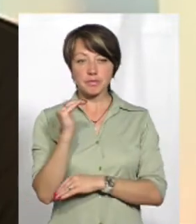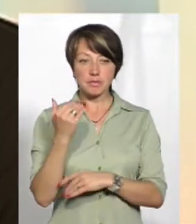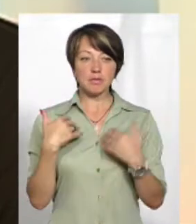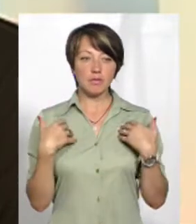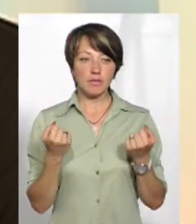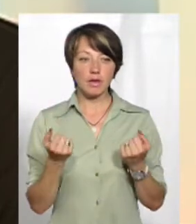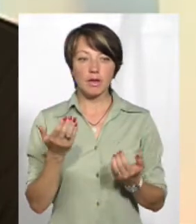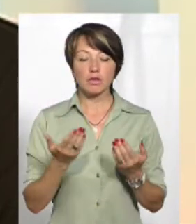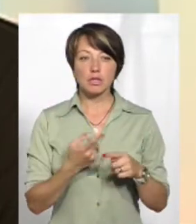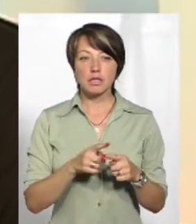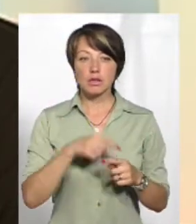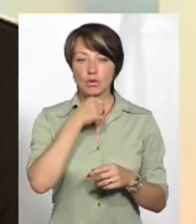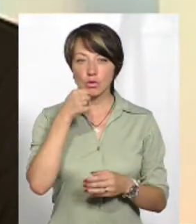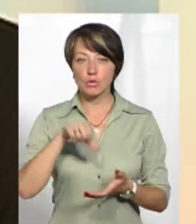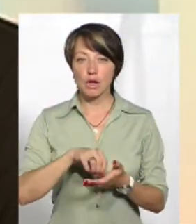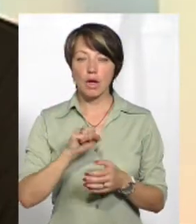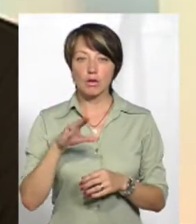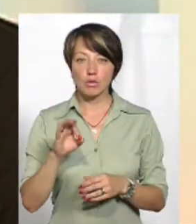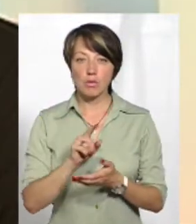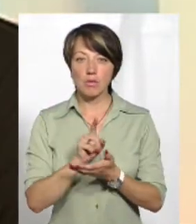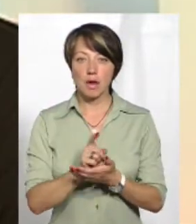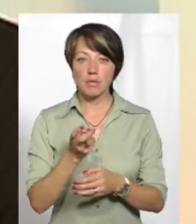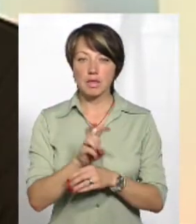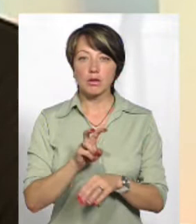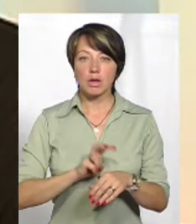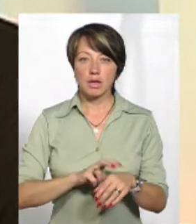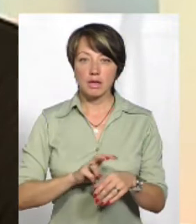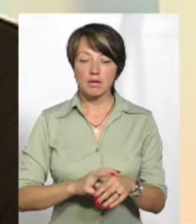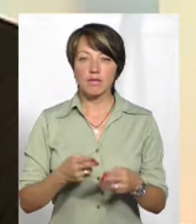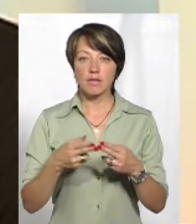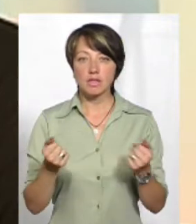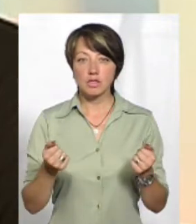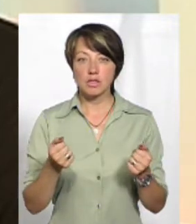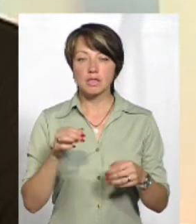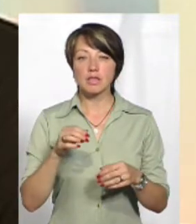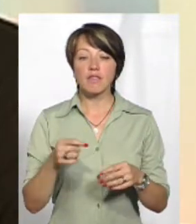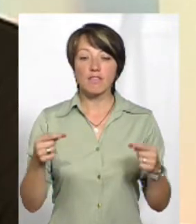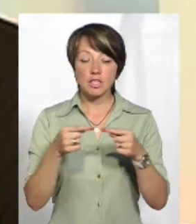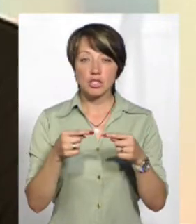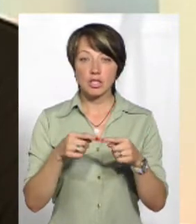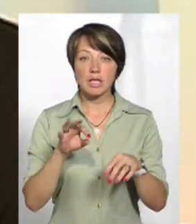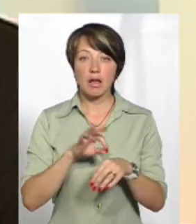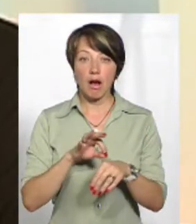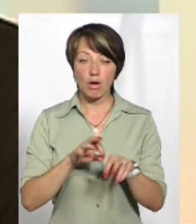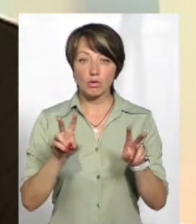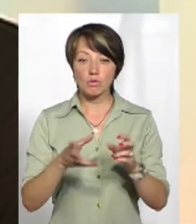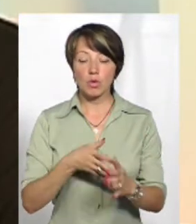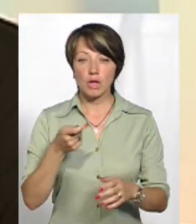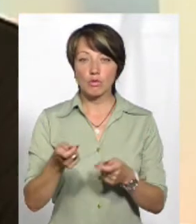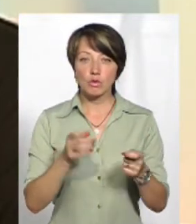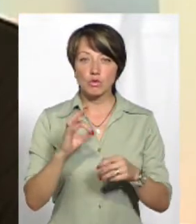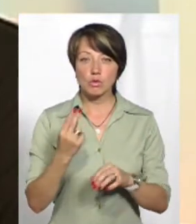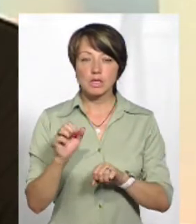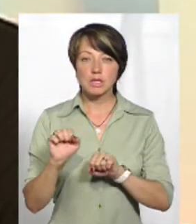оздоровити. Якщо це дорослий учасник, то він має піти до лікаря і лікар має визначити діагноз і подати так само в управління